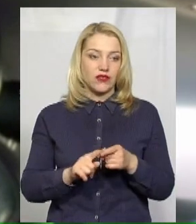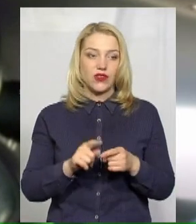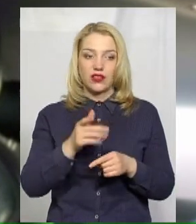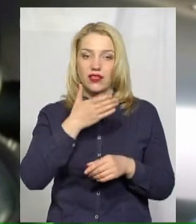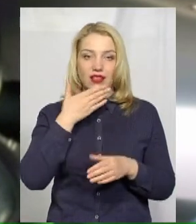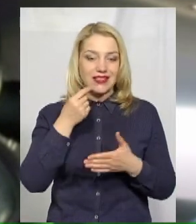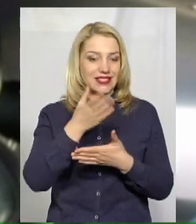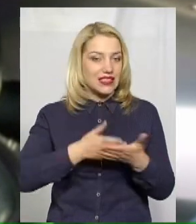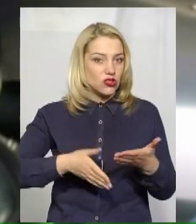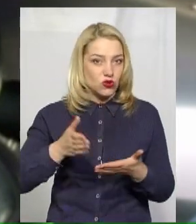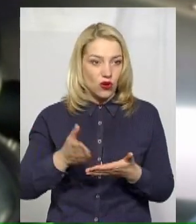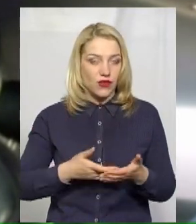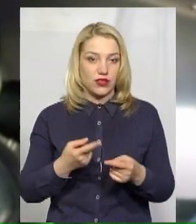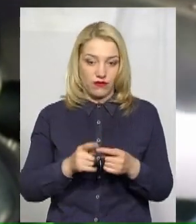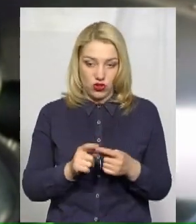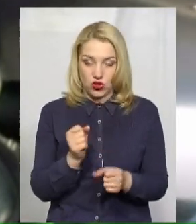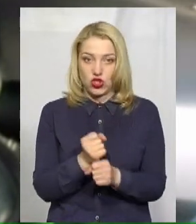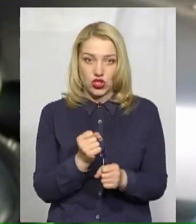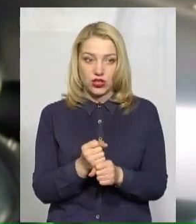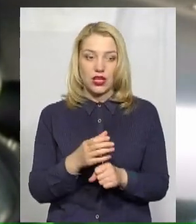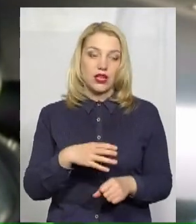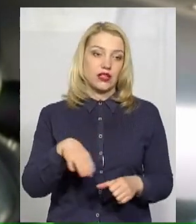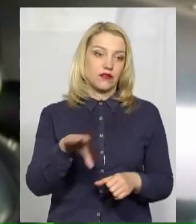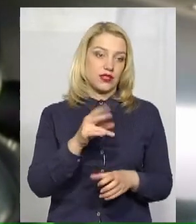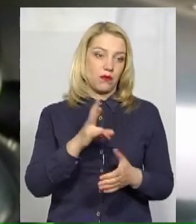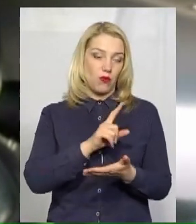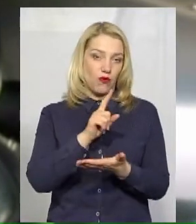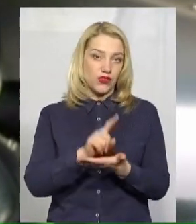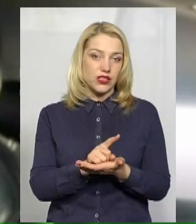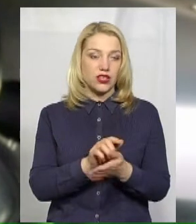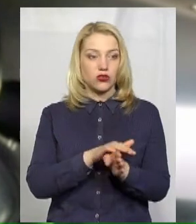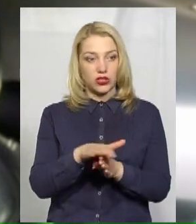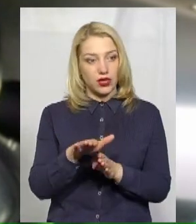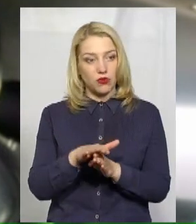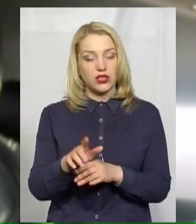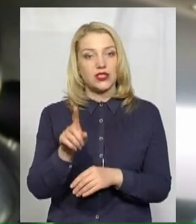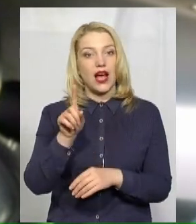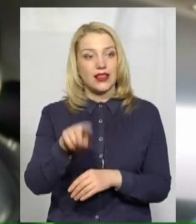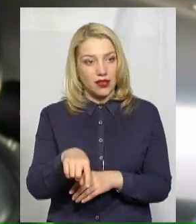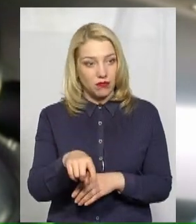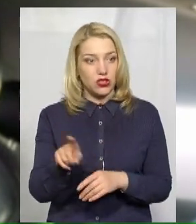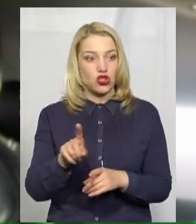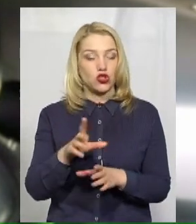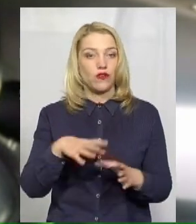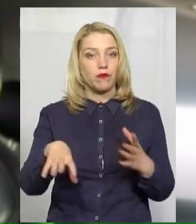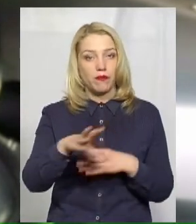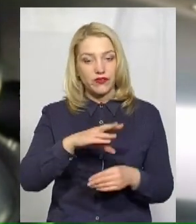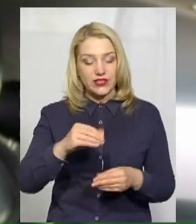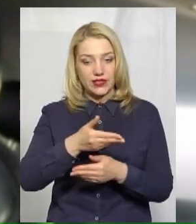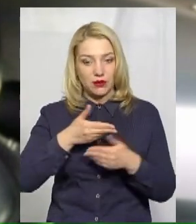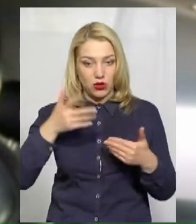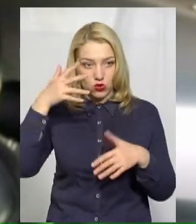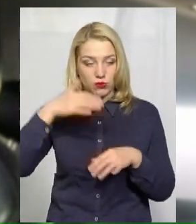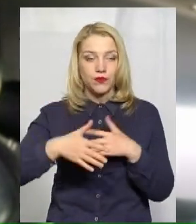скасований, він чинний. І всі його повинні неохильно дотримуватися. Тайбільше, що все-таки ми розуміємо, з якою метою